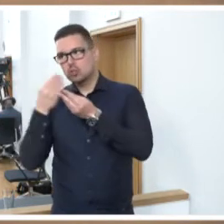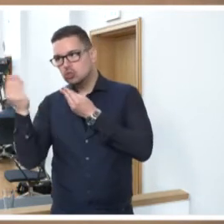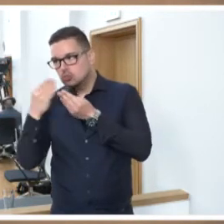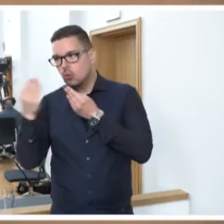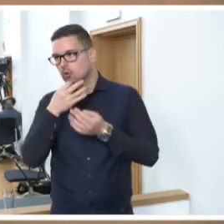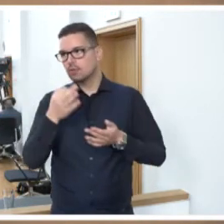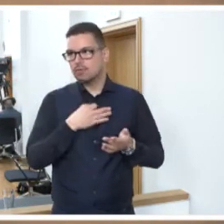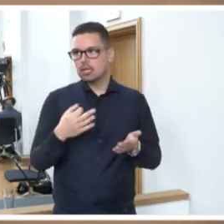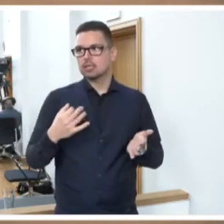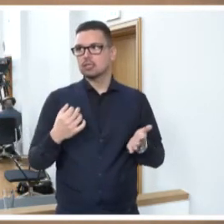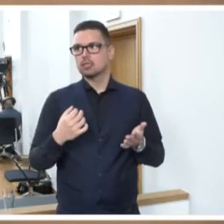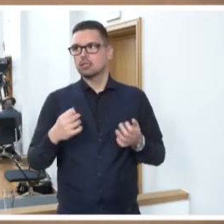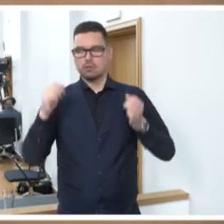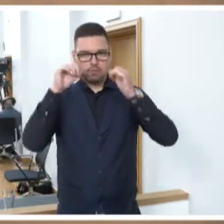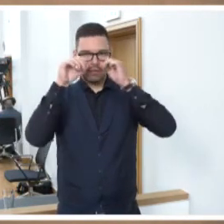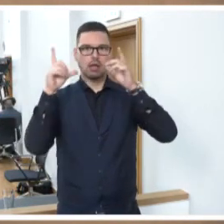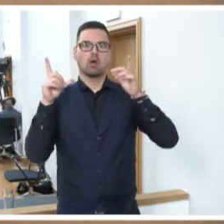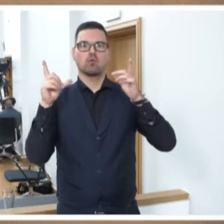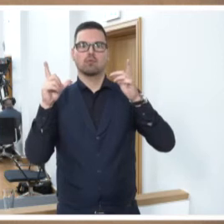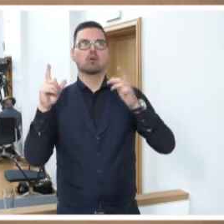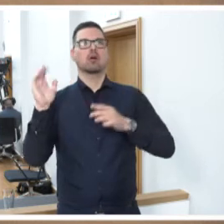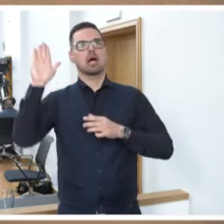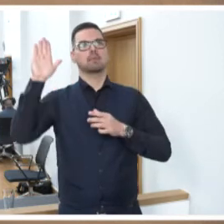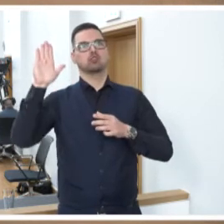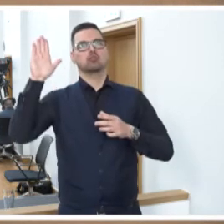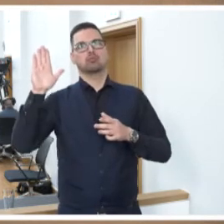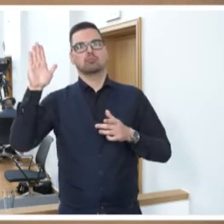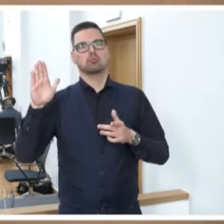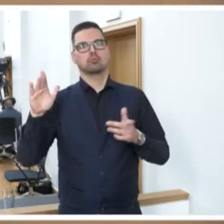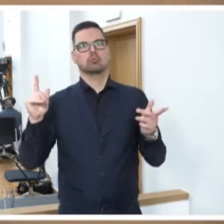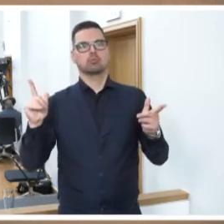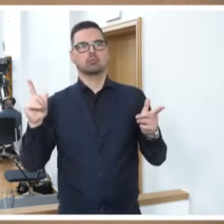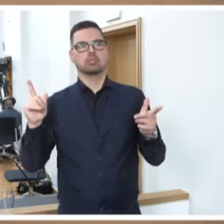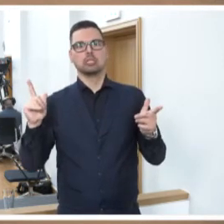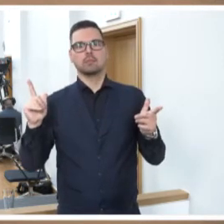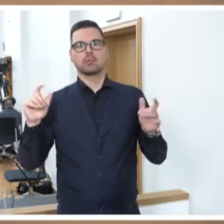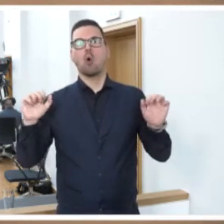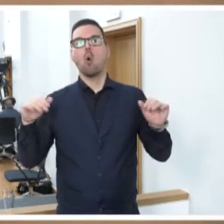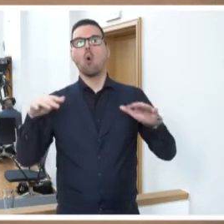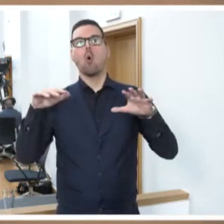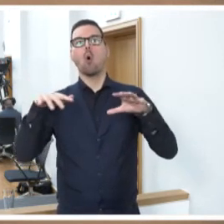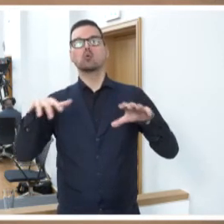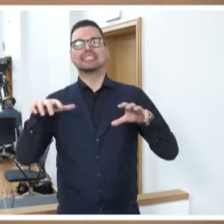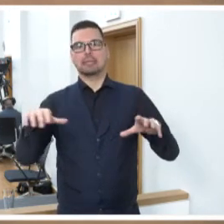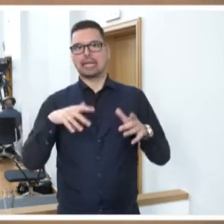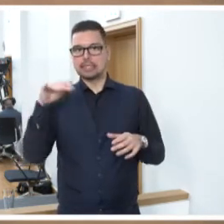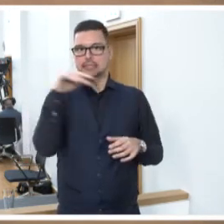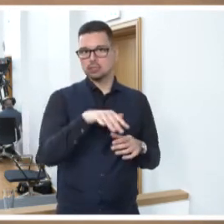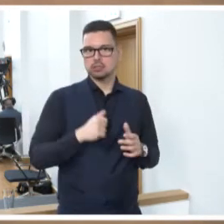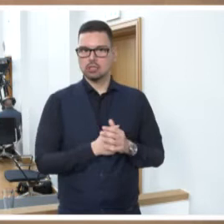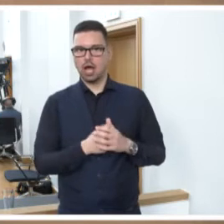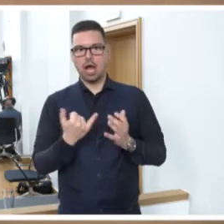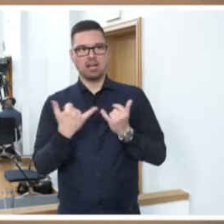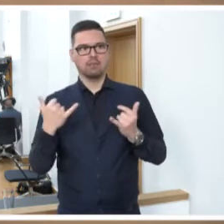fragt, man wacht irgendwie nach einer Abstimmung in Großbritannien morgens auf und reibt sich verwundert die Augen, wie konnte das denn sein,